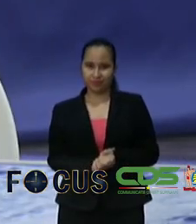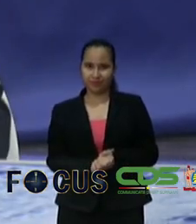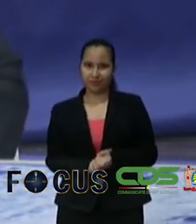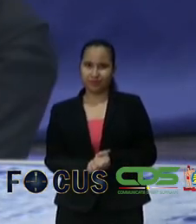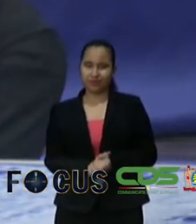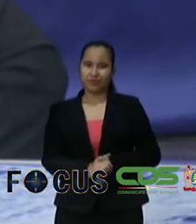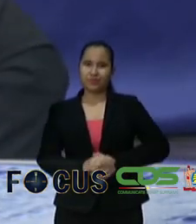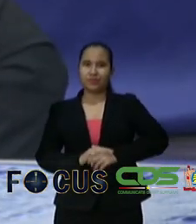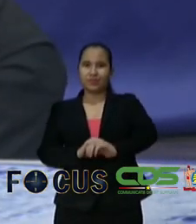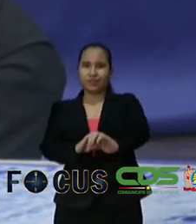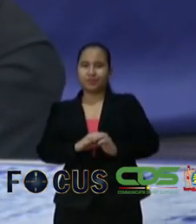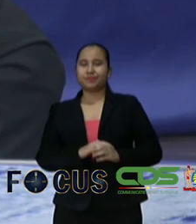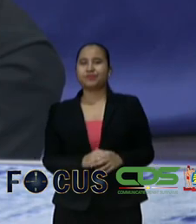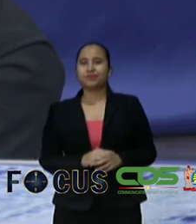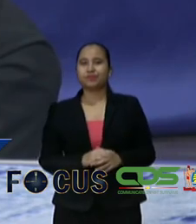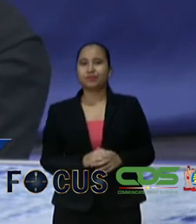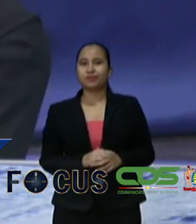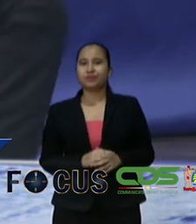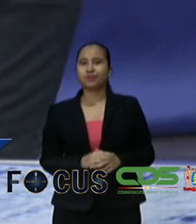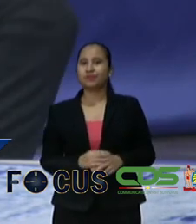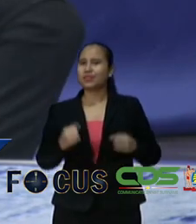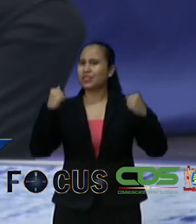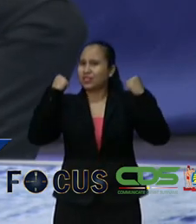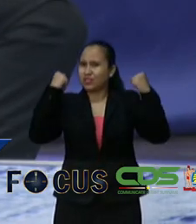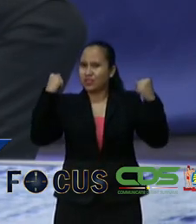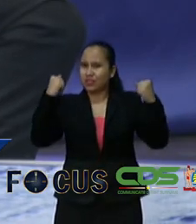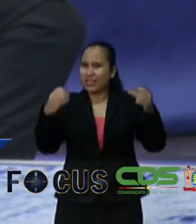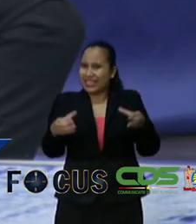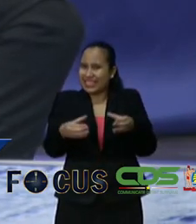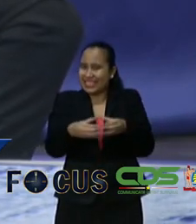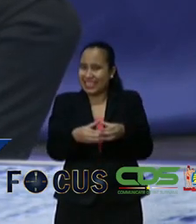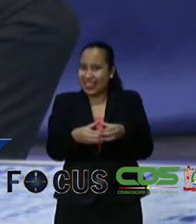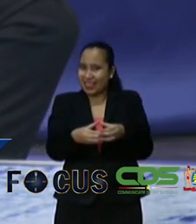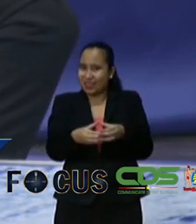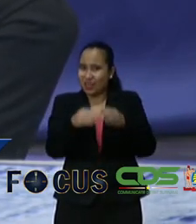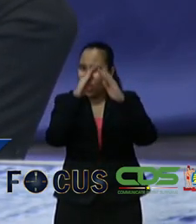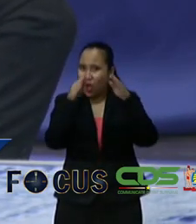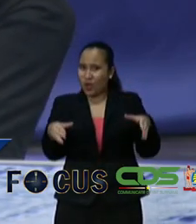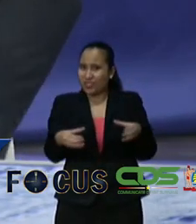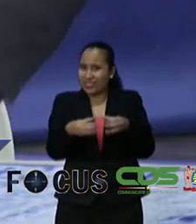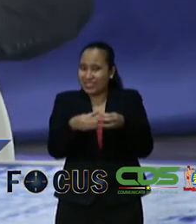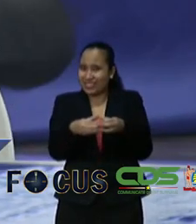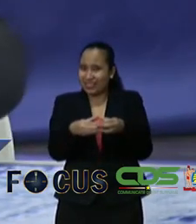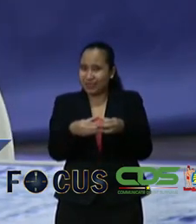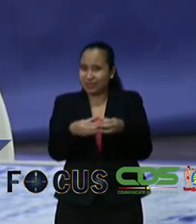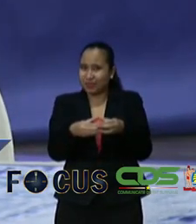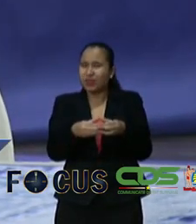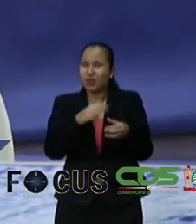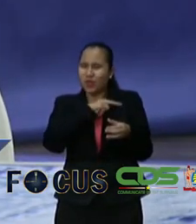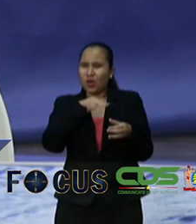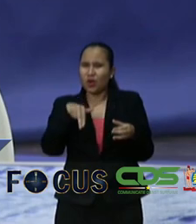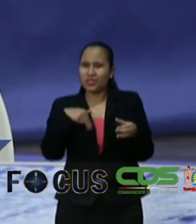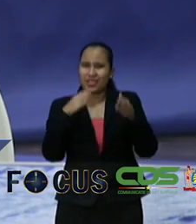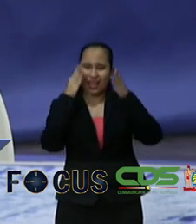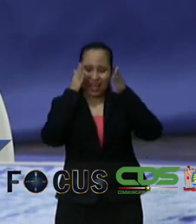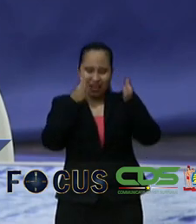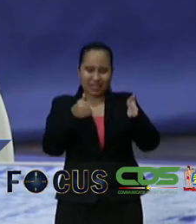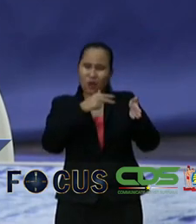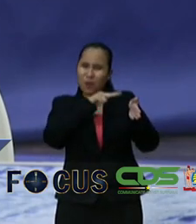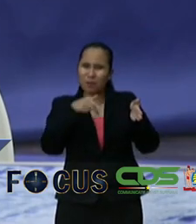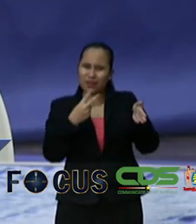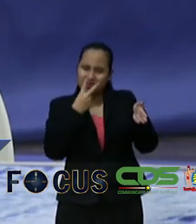zwakke huishoudens de zwakke huishoudens hebben sowieso ons aandacht we hebben daarnaar gekeken